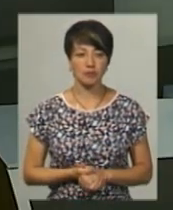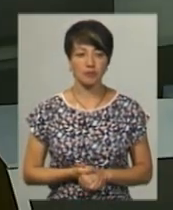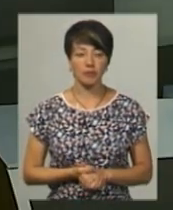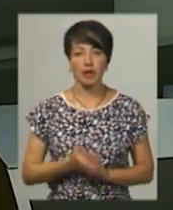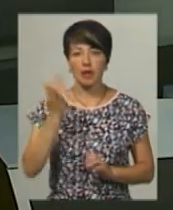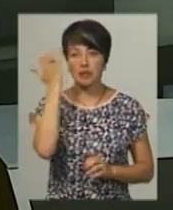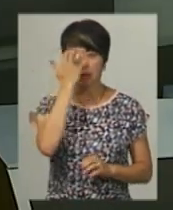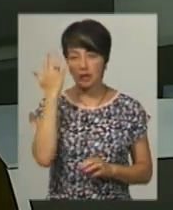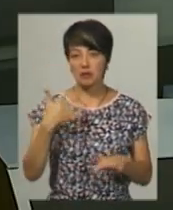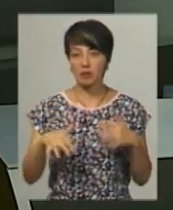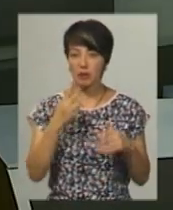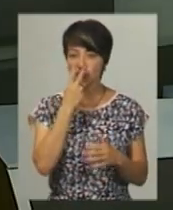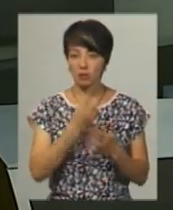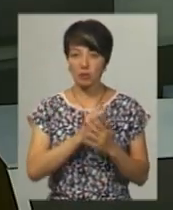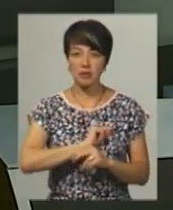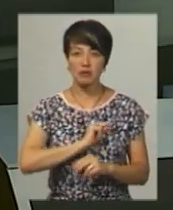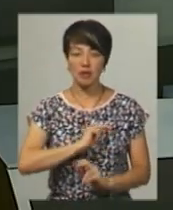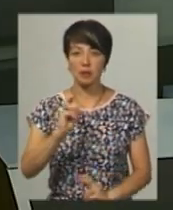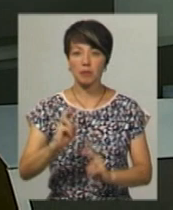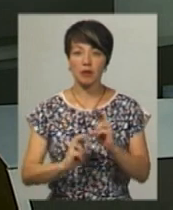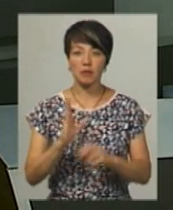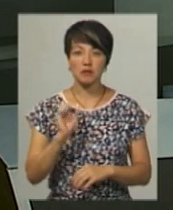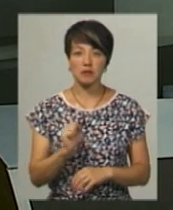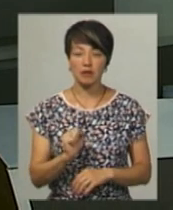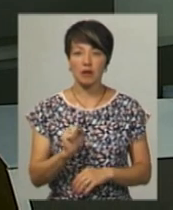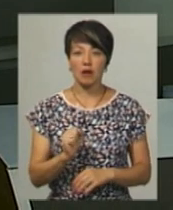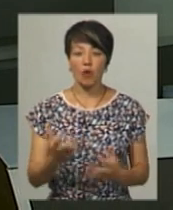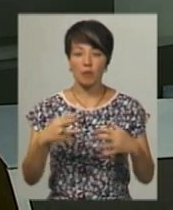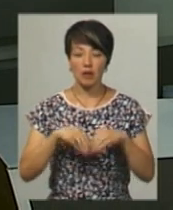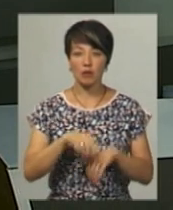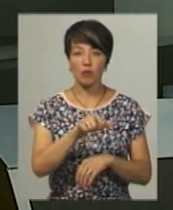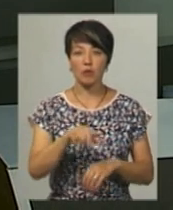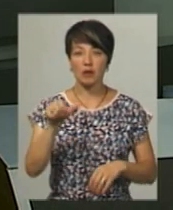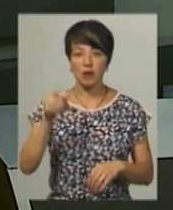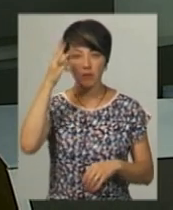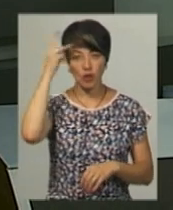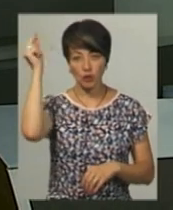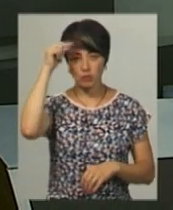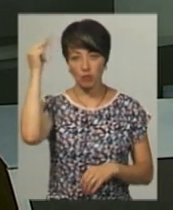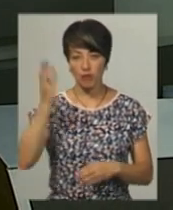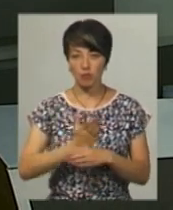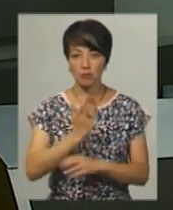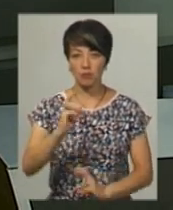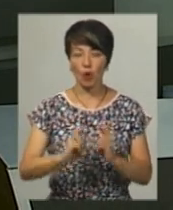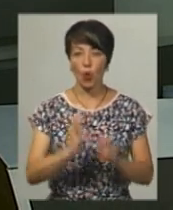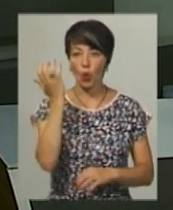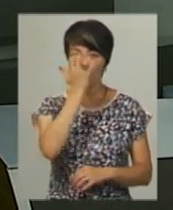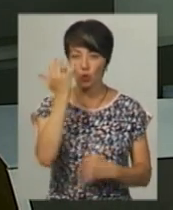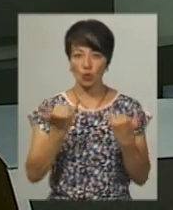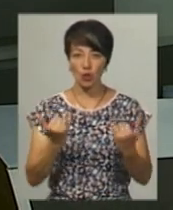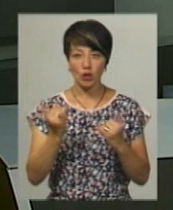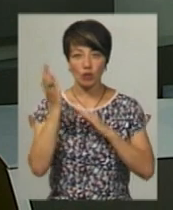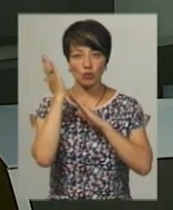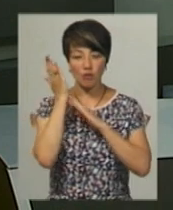Незрячий та зі слабким зором працівники підприємства «Об'єднання громадян» Хмельницьке Ужбово-виробниче підприємство «УТОС» сьогодні